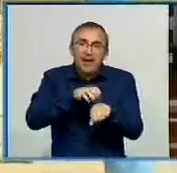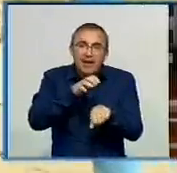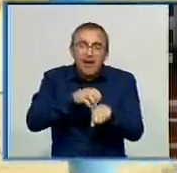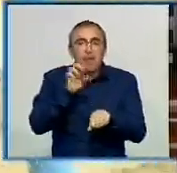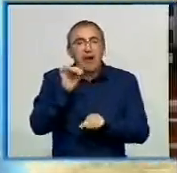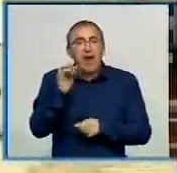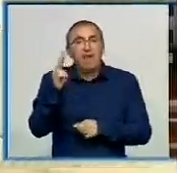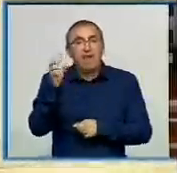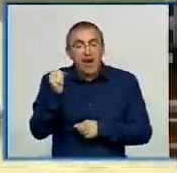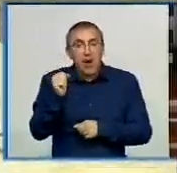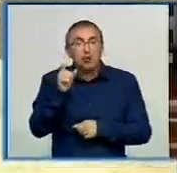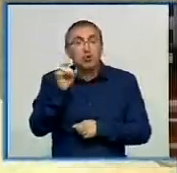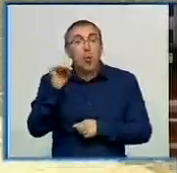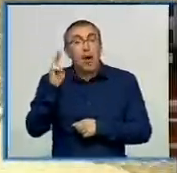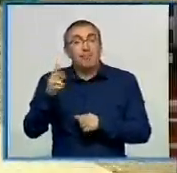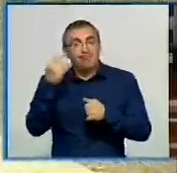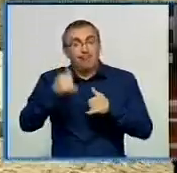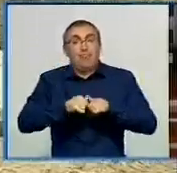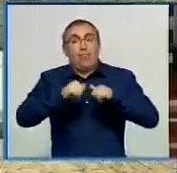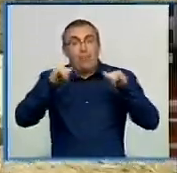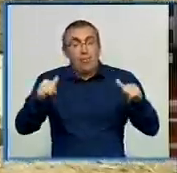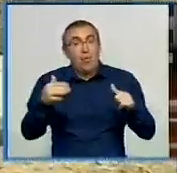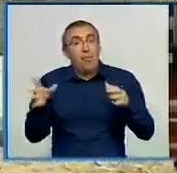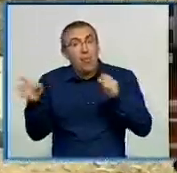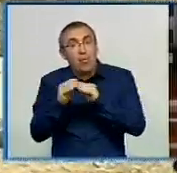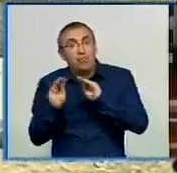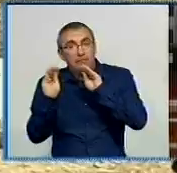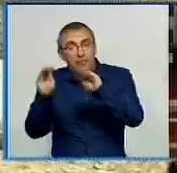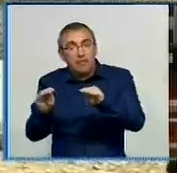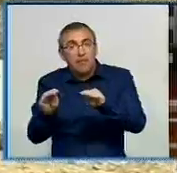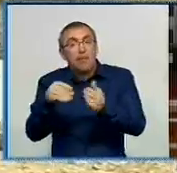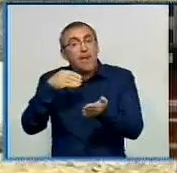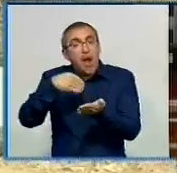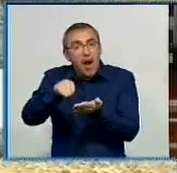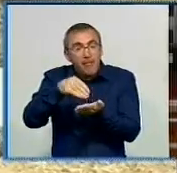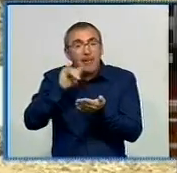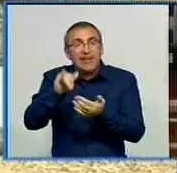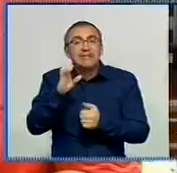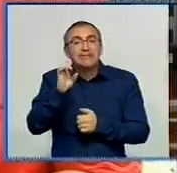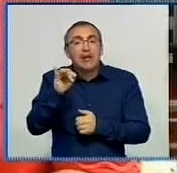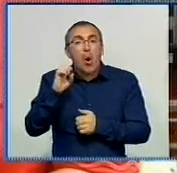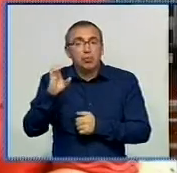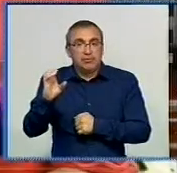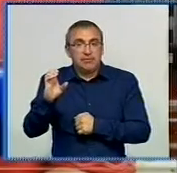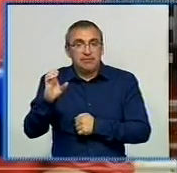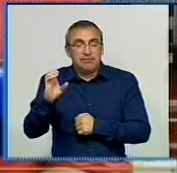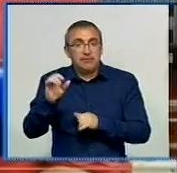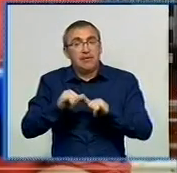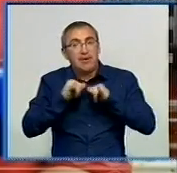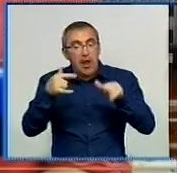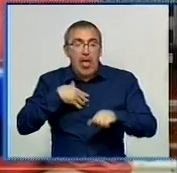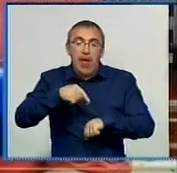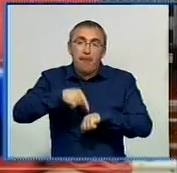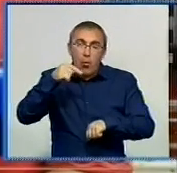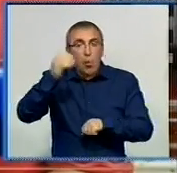Білявка. Зоопарк планують поповнювати. Поруч хочуть розмістити кабанчика та страусів. Розвиток як емоційний,